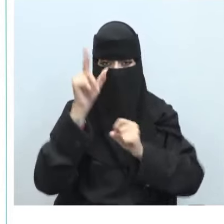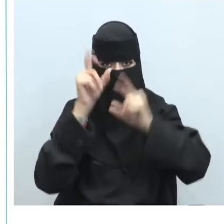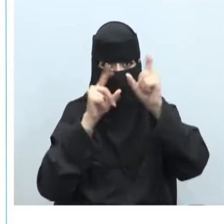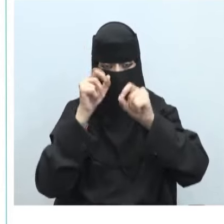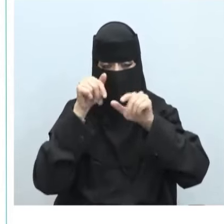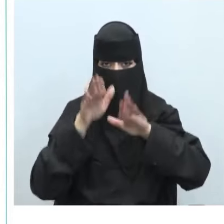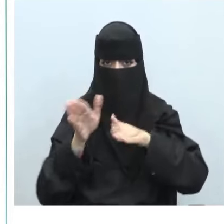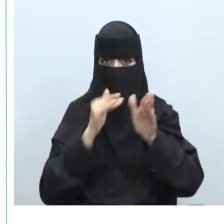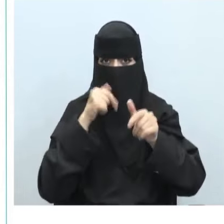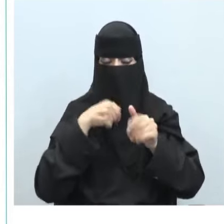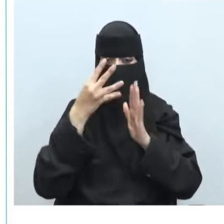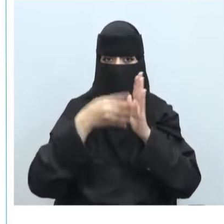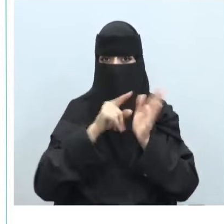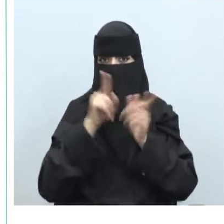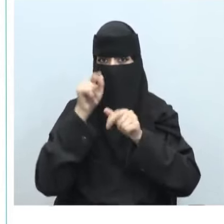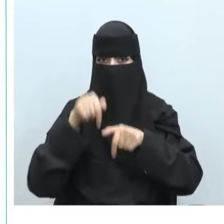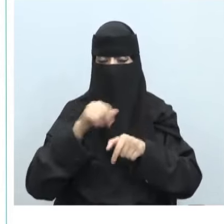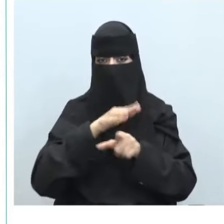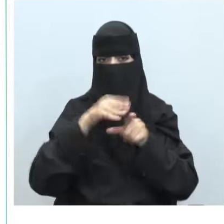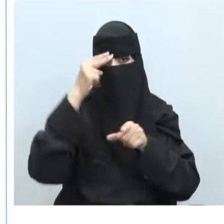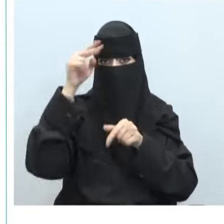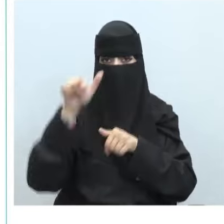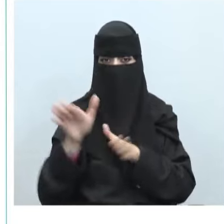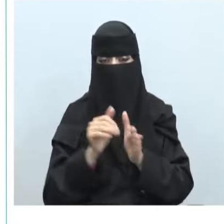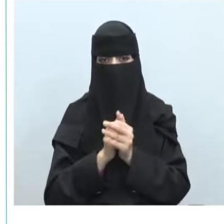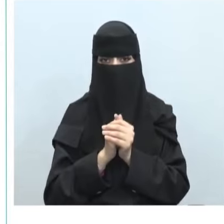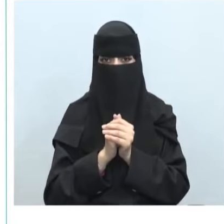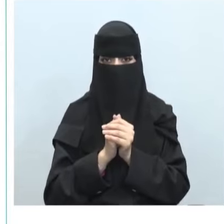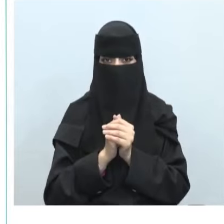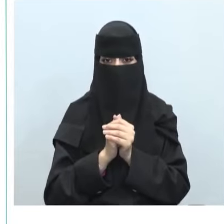الأمن السبراني وتشريعاته في المملكة العربية السعودية